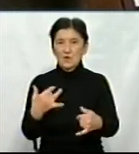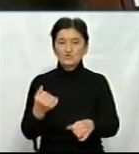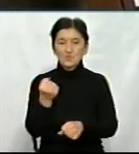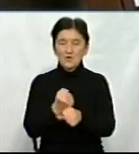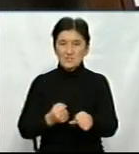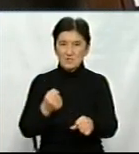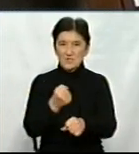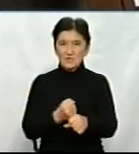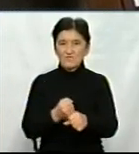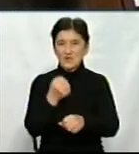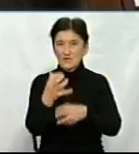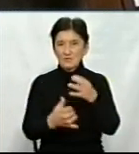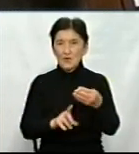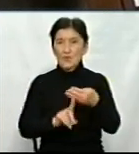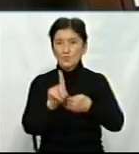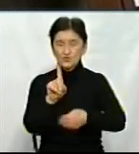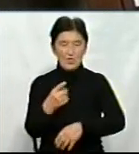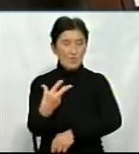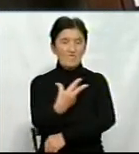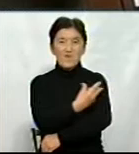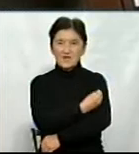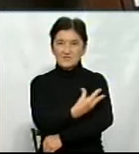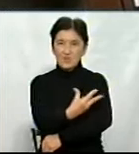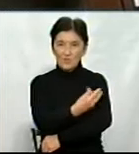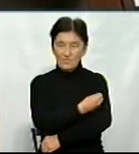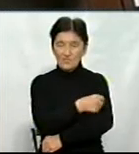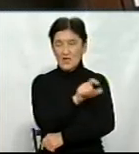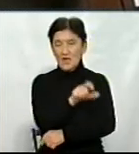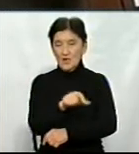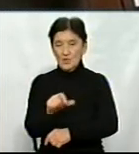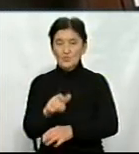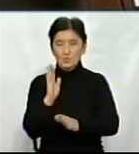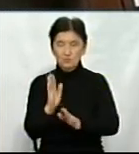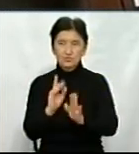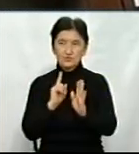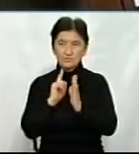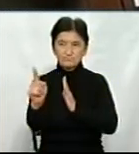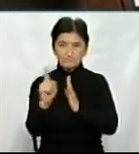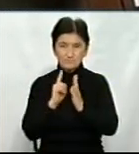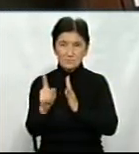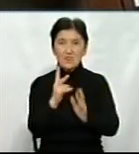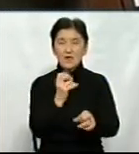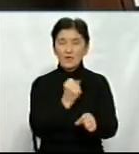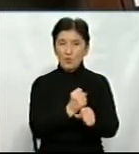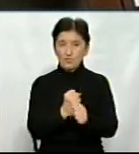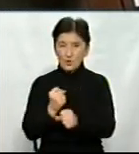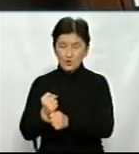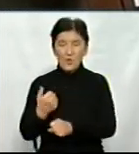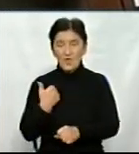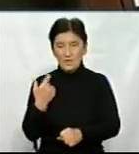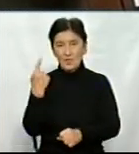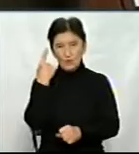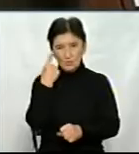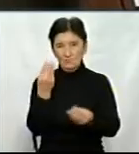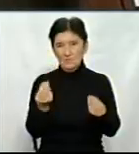почало вже вакцинування, тому вже люди не будуть сидіти вдома, будуть ходити на роботу. І тому я впевнений, що ціни